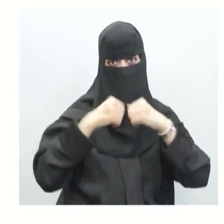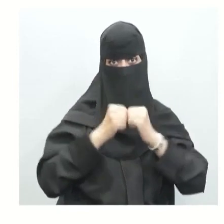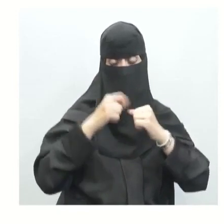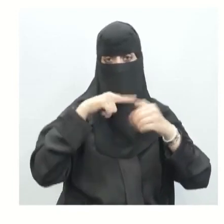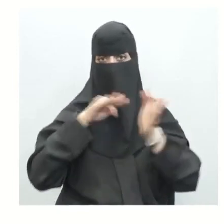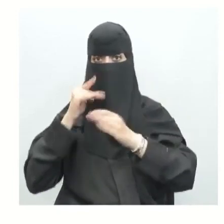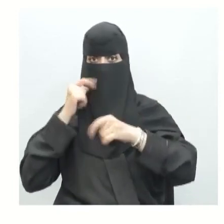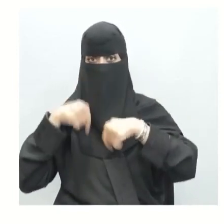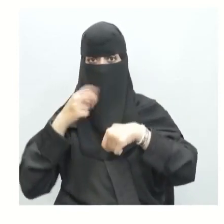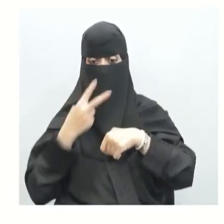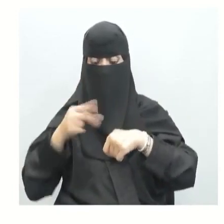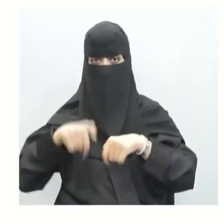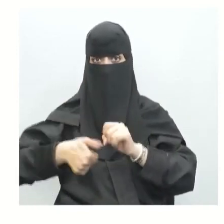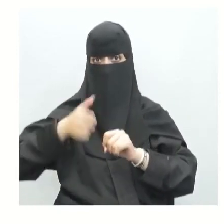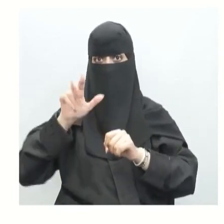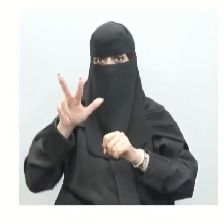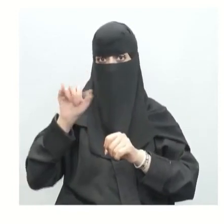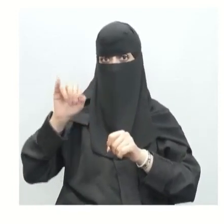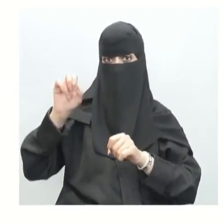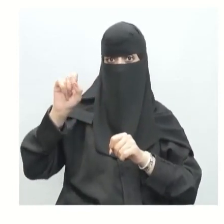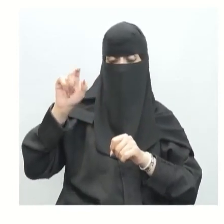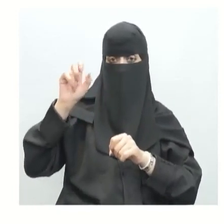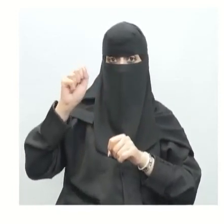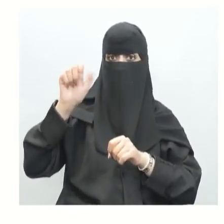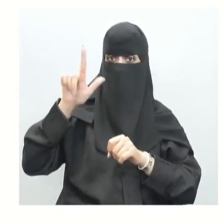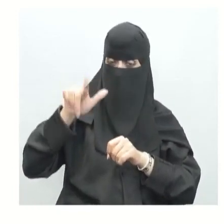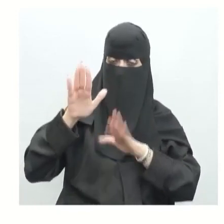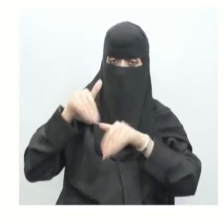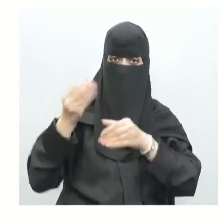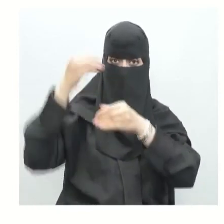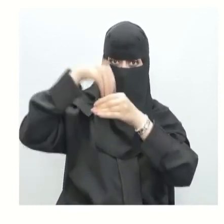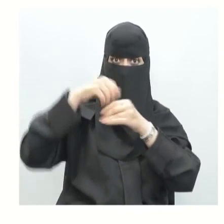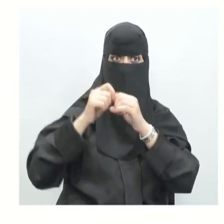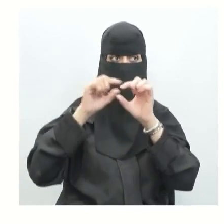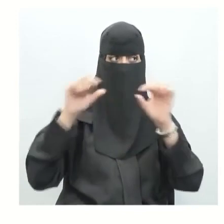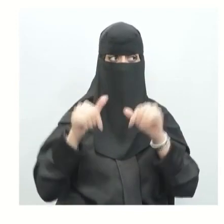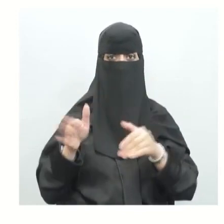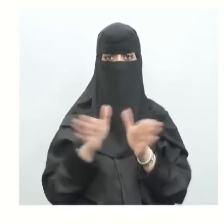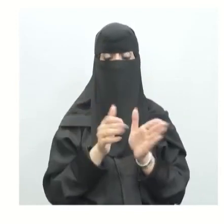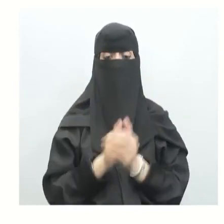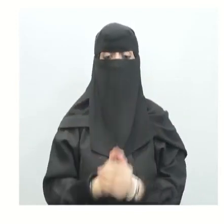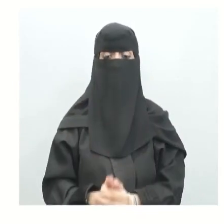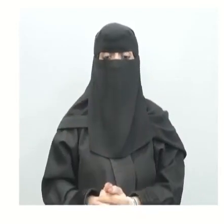كذلك سوف نشاهد المفصل الذي يتواجد داخل هذا الجناح